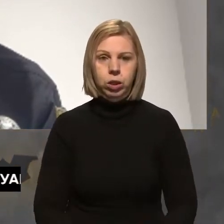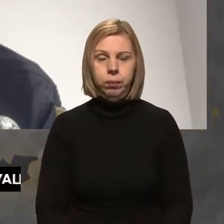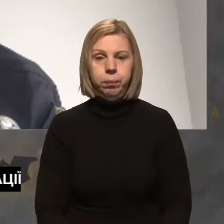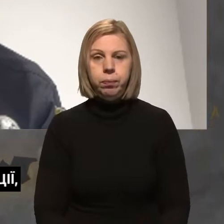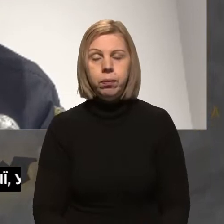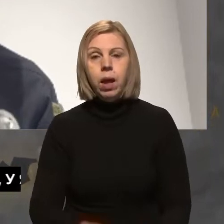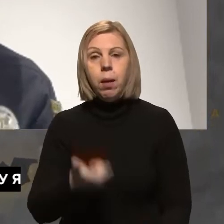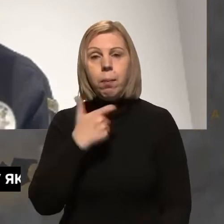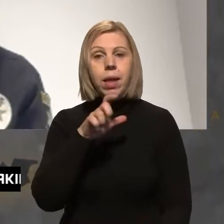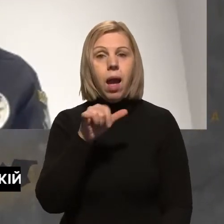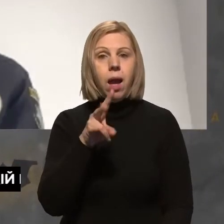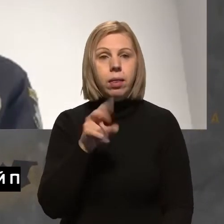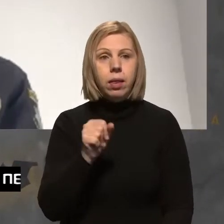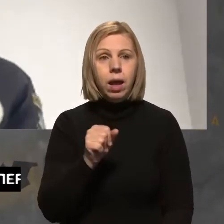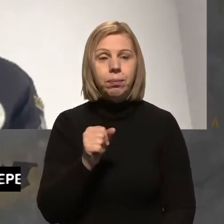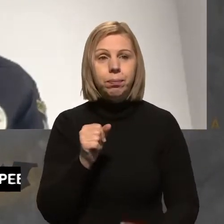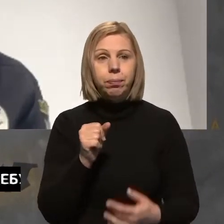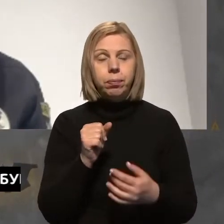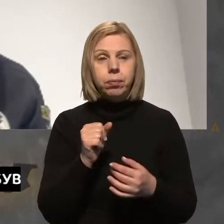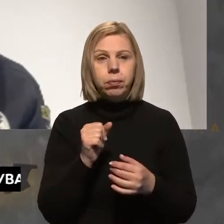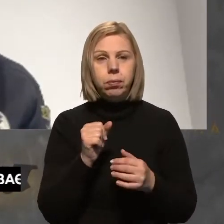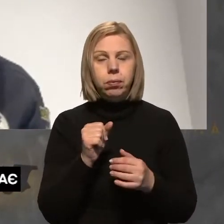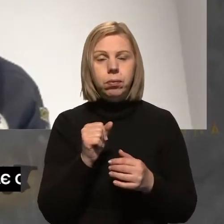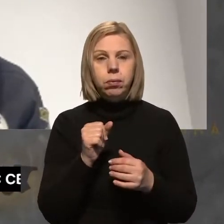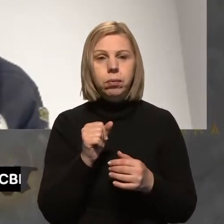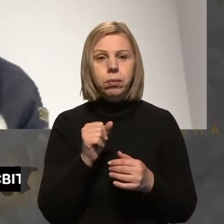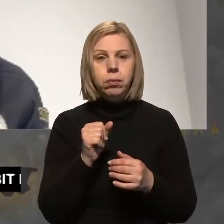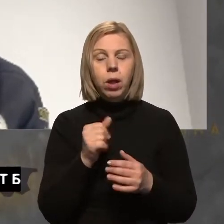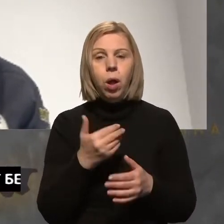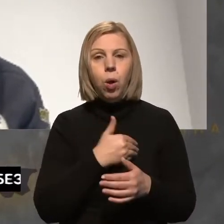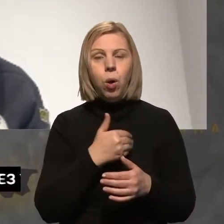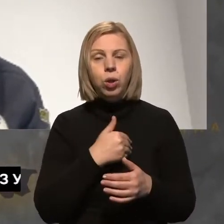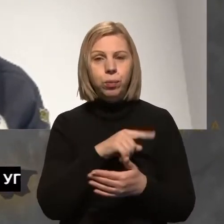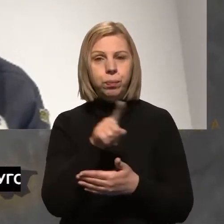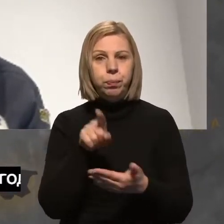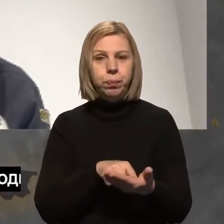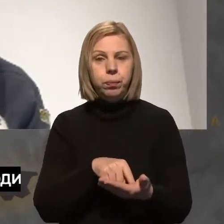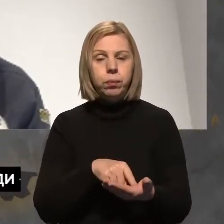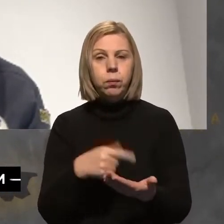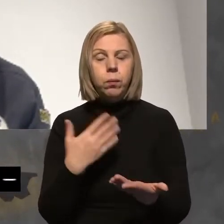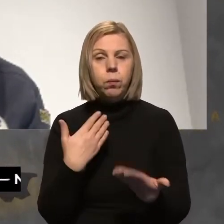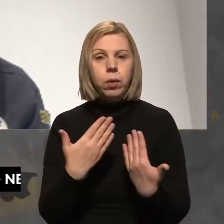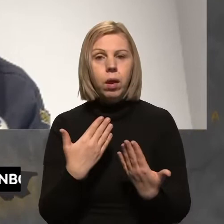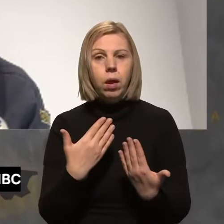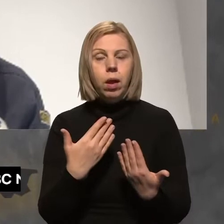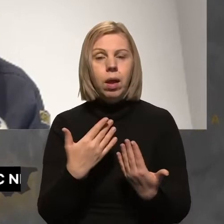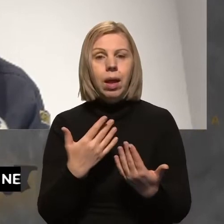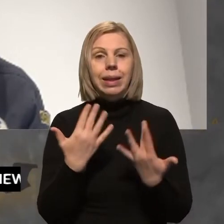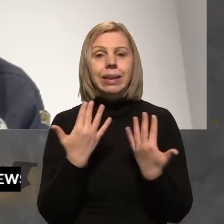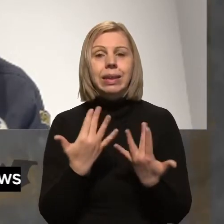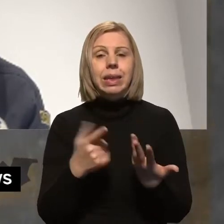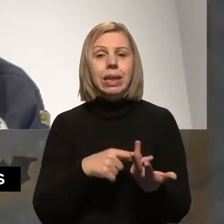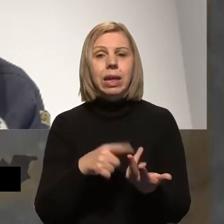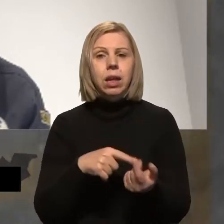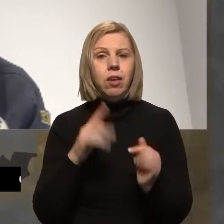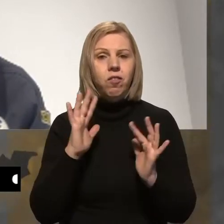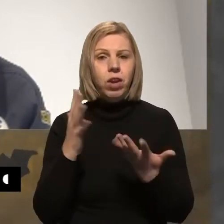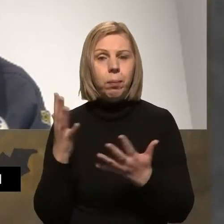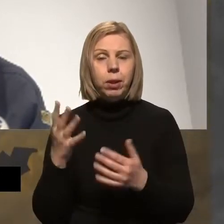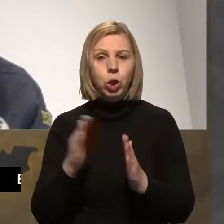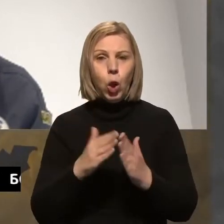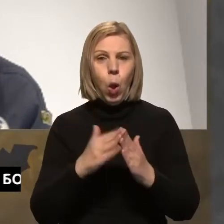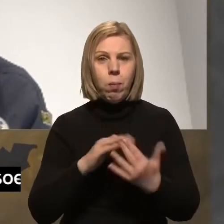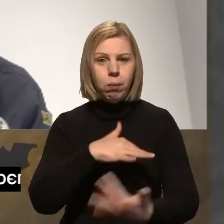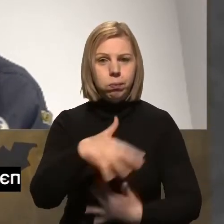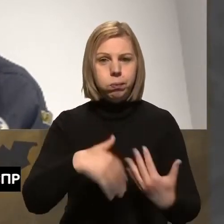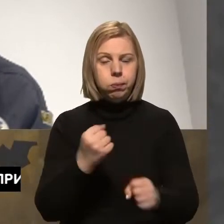Пані Ганну, якщо подивитися... Зараз... Хочу поставити питання стосовно кількості випадків домашнього